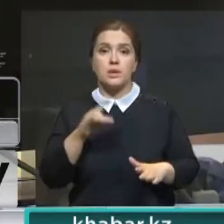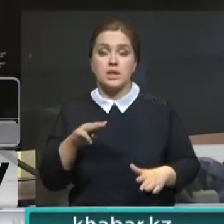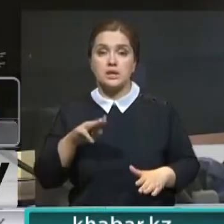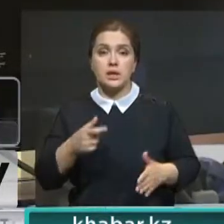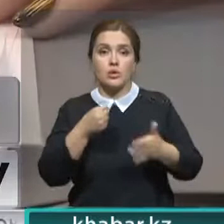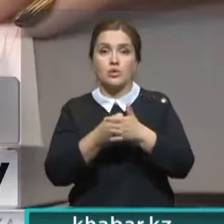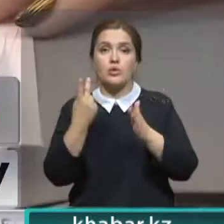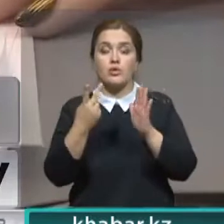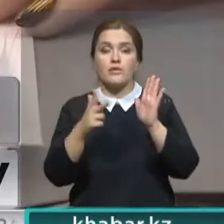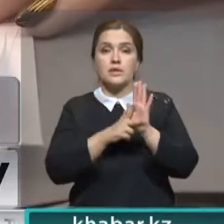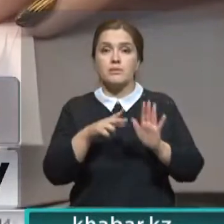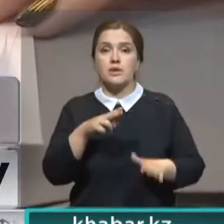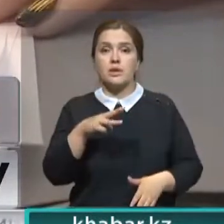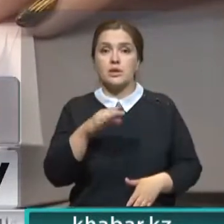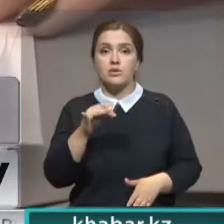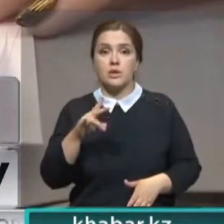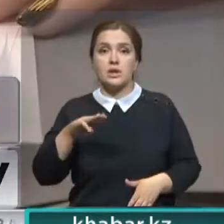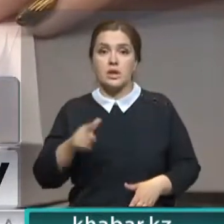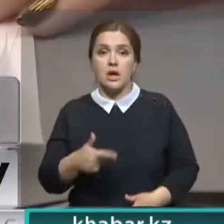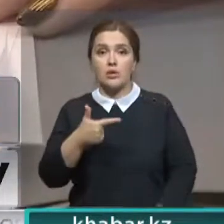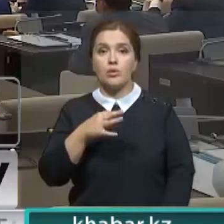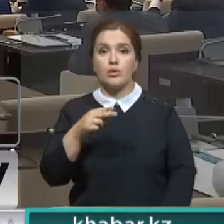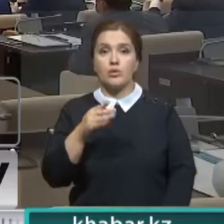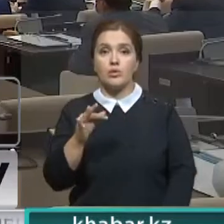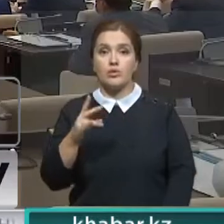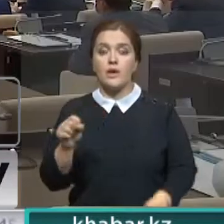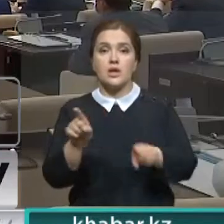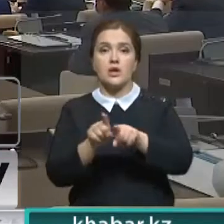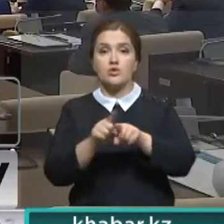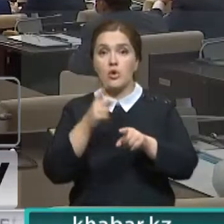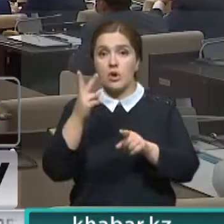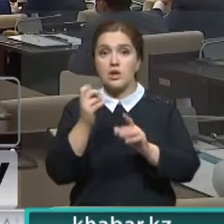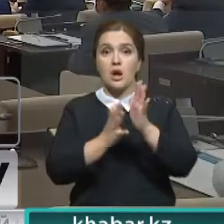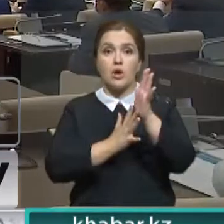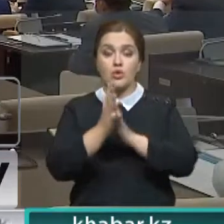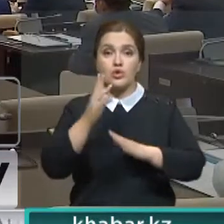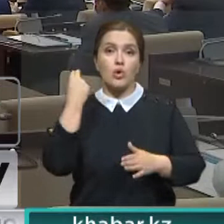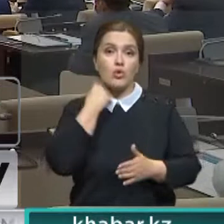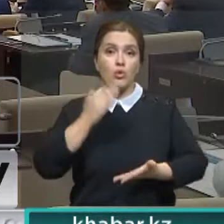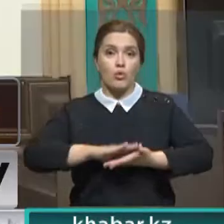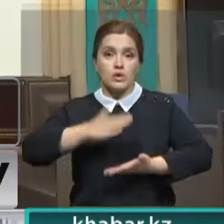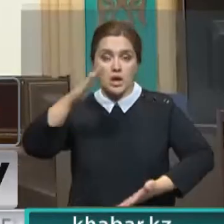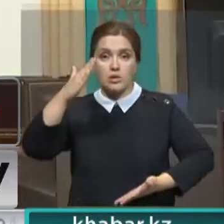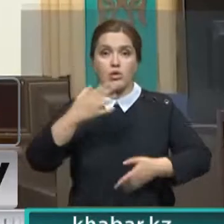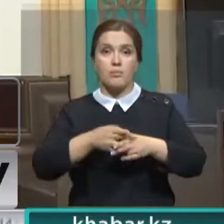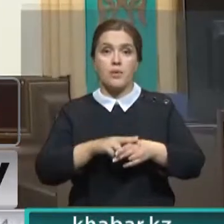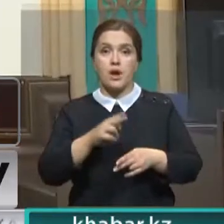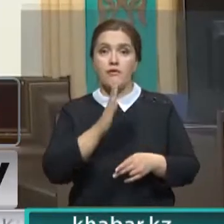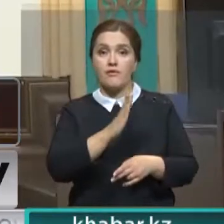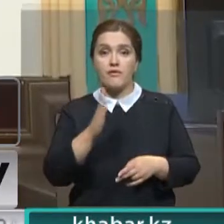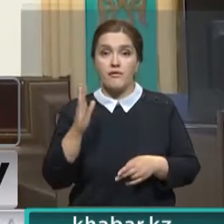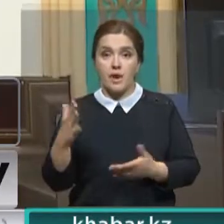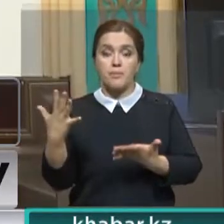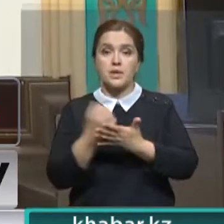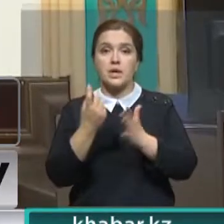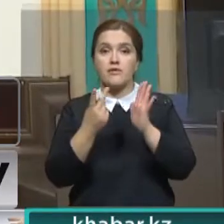миллиарда тенге до 28 триллионов тенге. Наталья Годунова также указала на рост госдолга, отметив, что соотношение